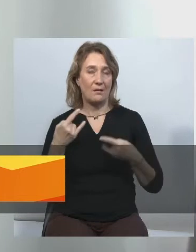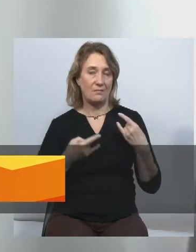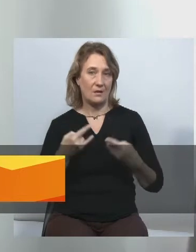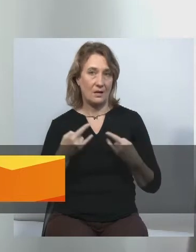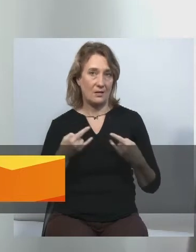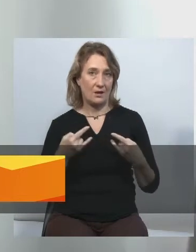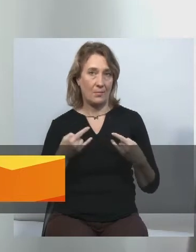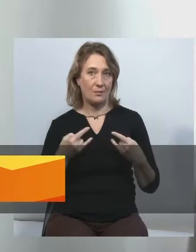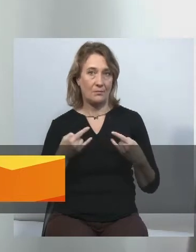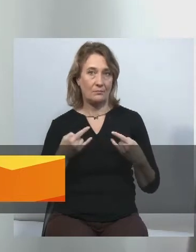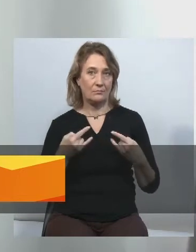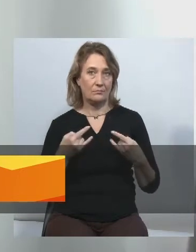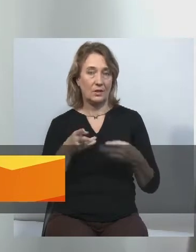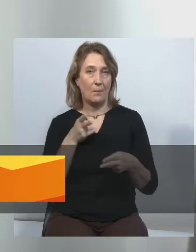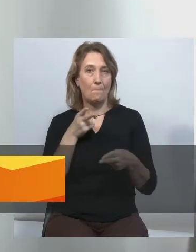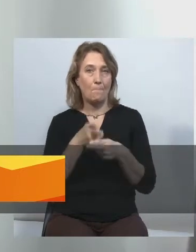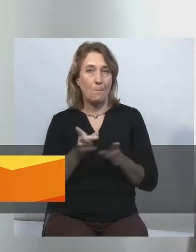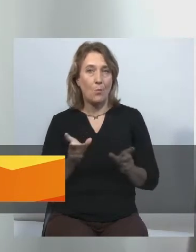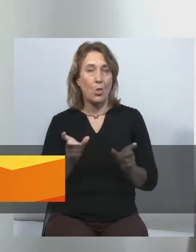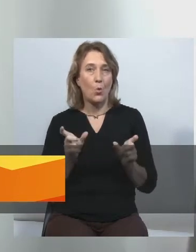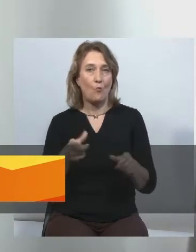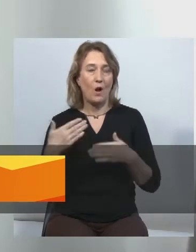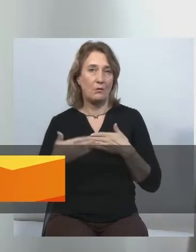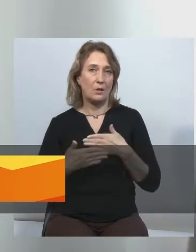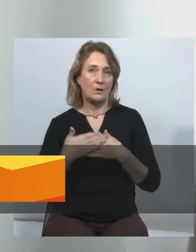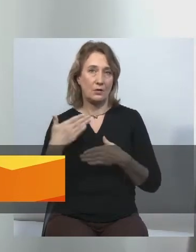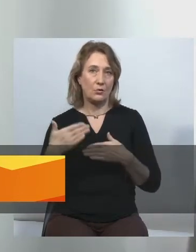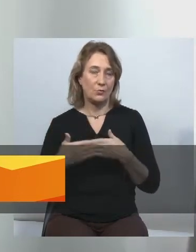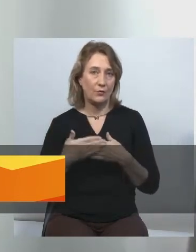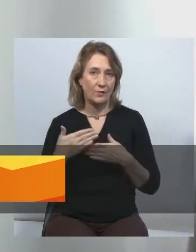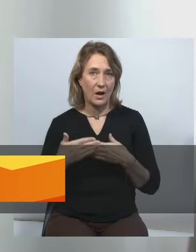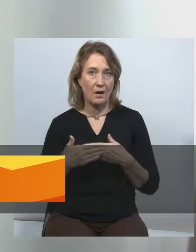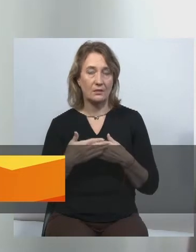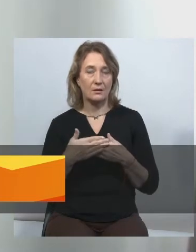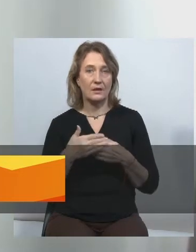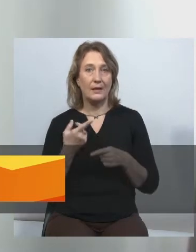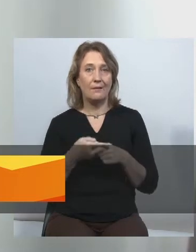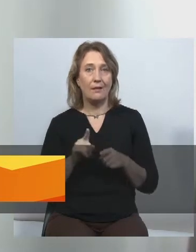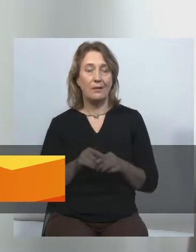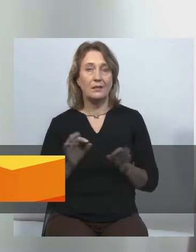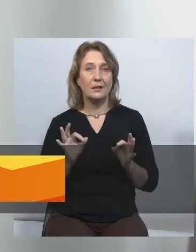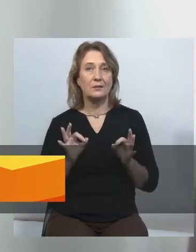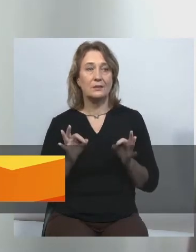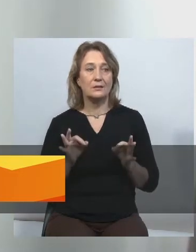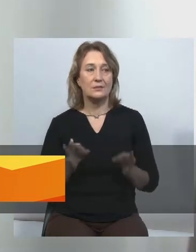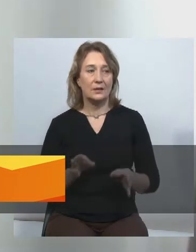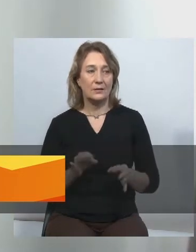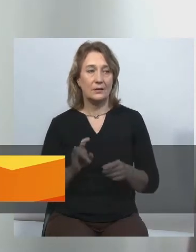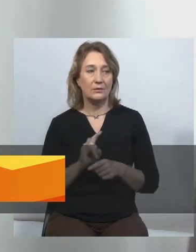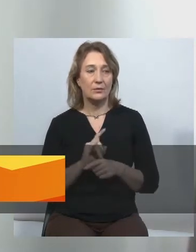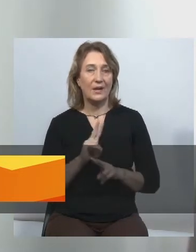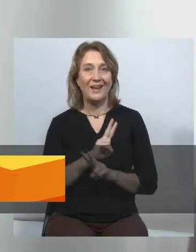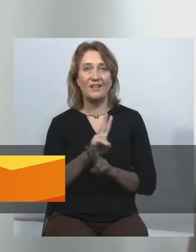блокувати, карати, санкціонувати. Це, насправді, стереотип, який